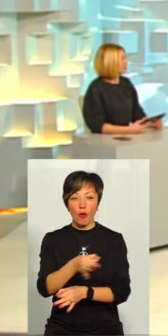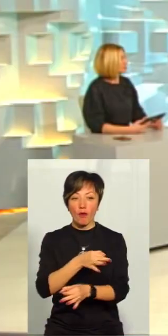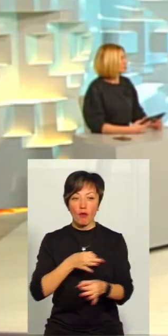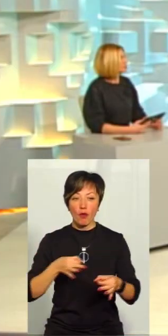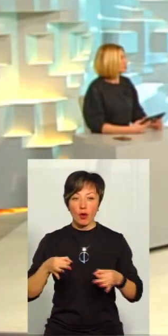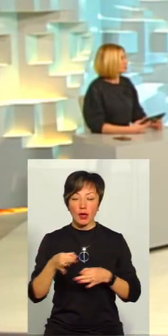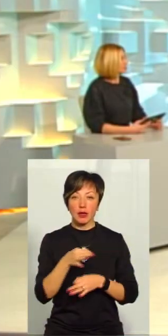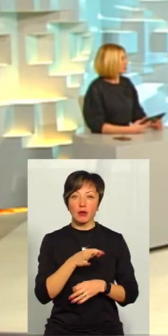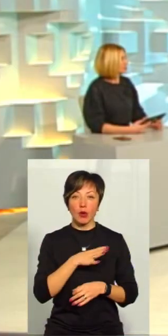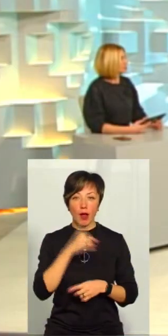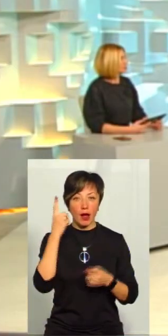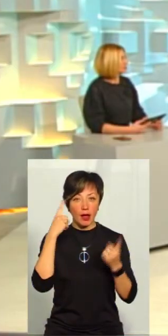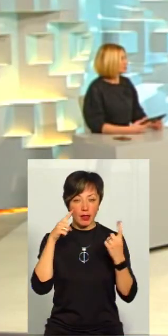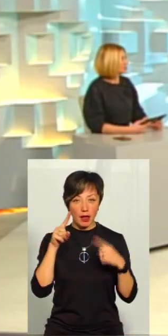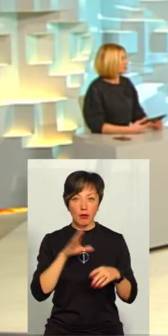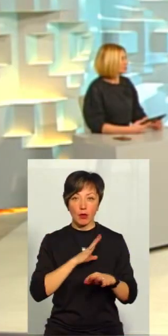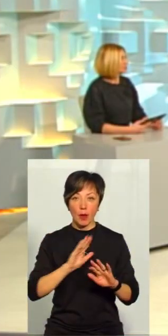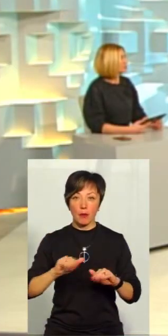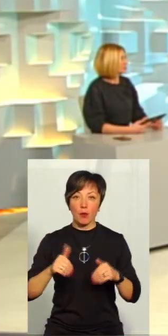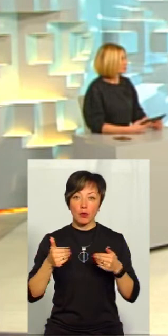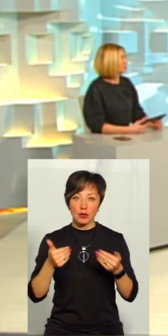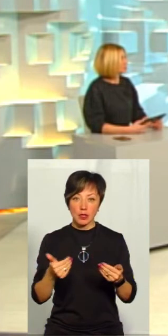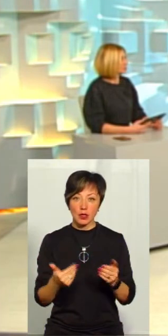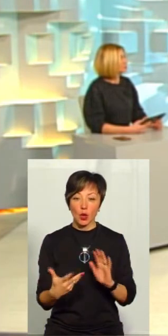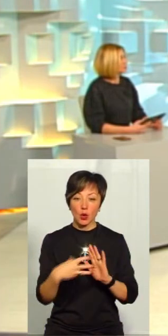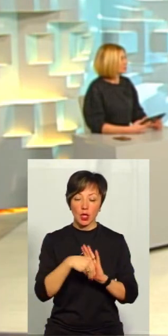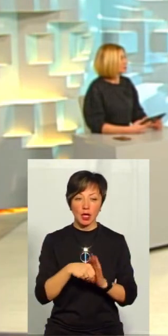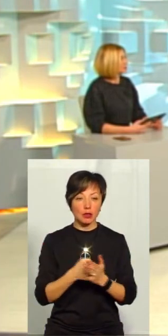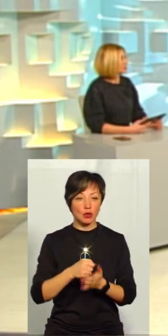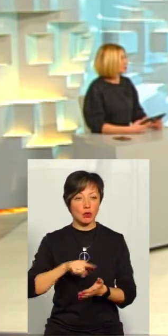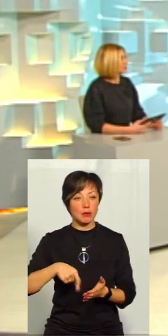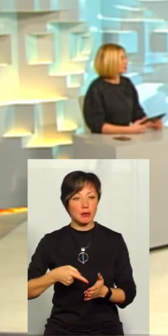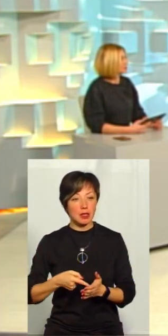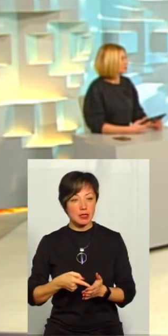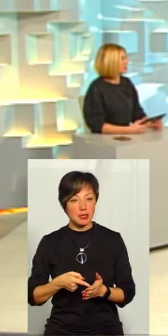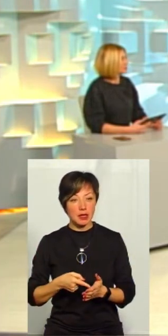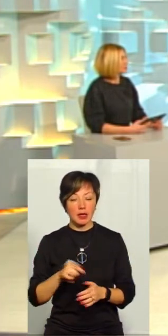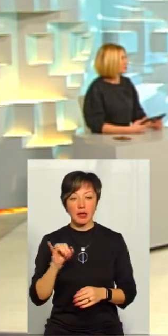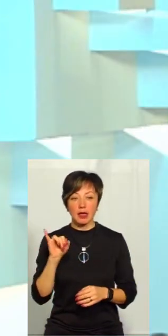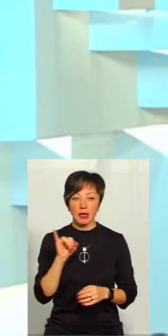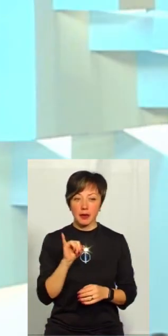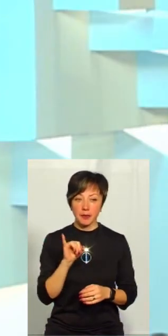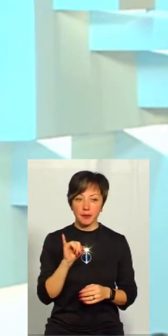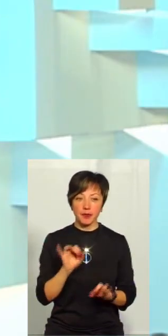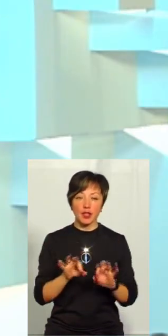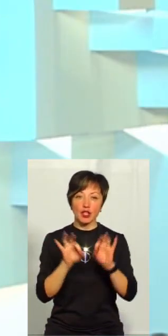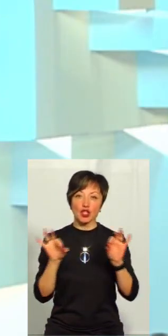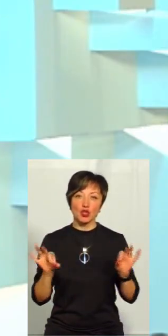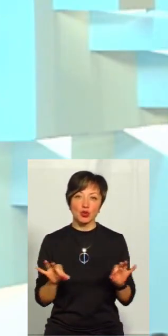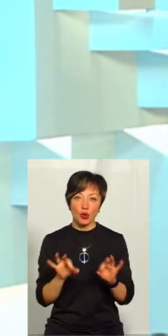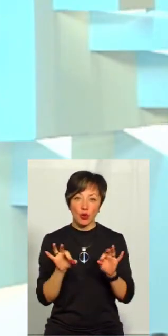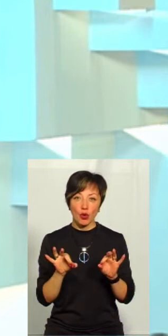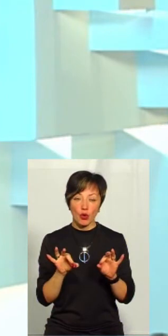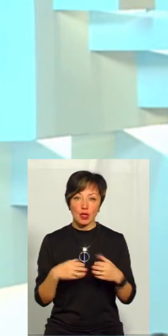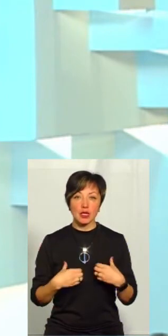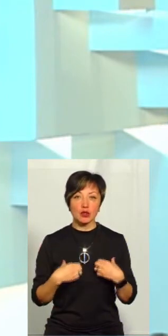була ідея, була пропозиція їх доєднати до міста. І, власне кажучи, нічого теж, я